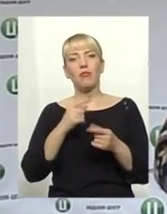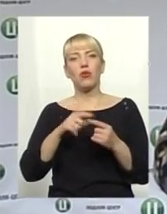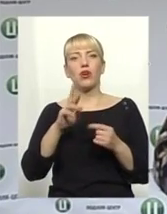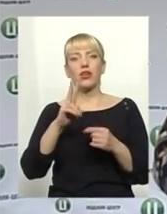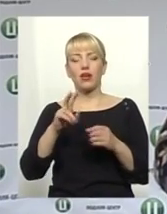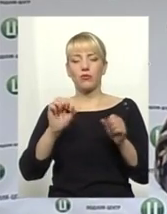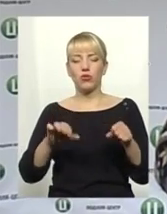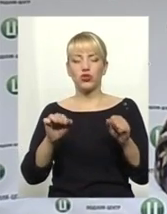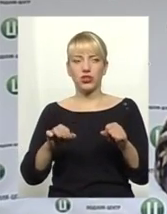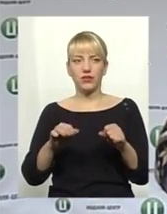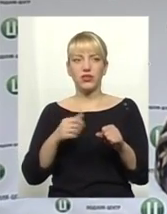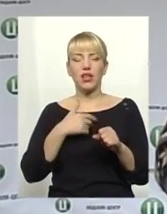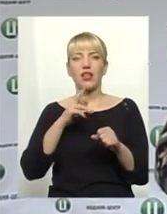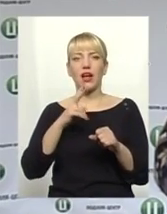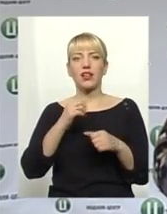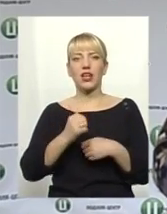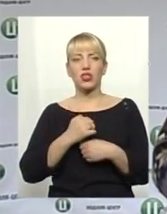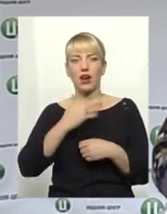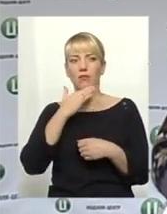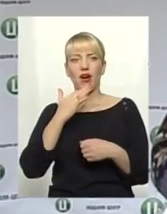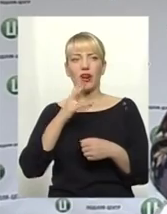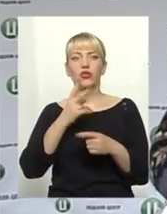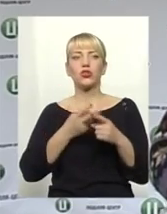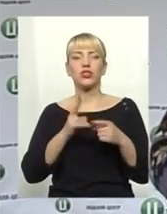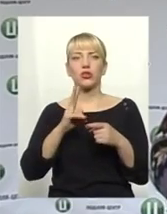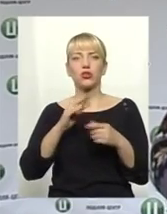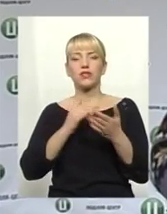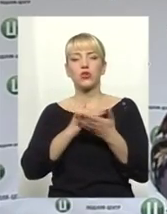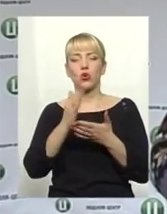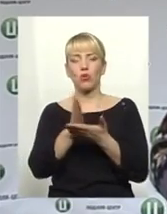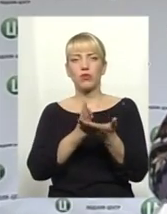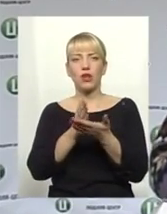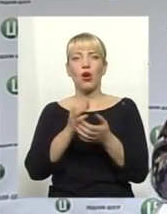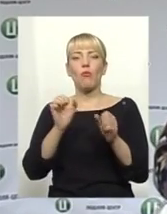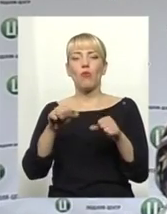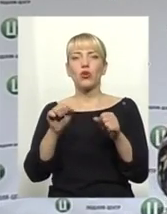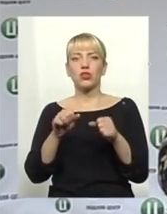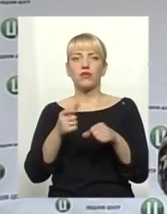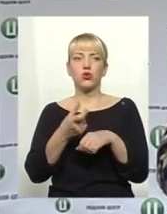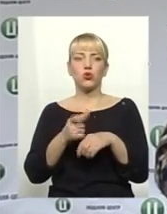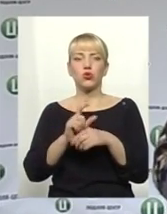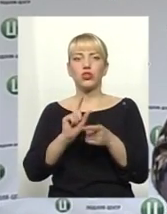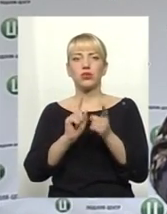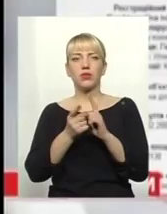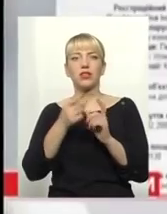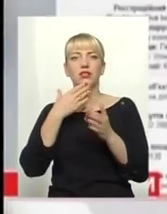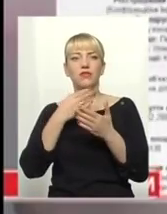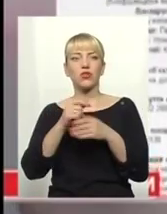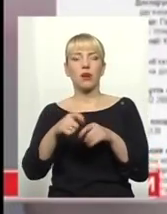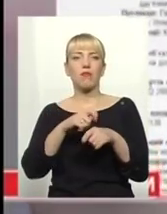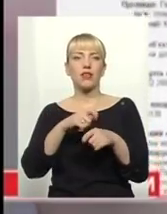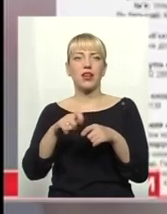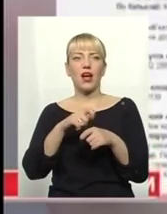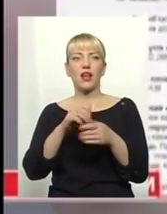можливість, як, на жаль, дуже багато хто з тих високопосадовців, як можливість просто дуже змінити своє матеріальне становище. У